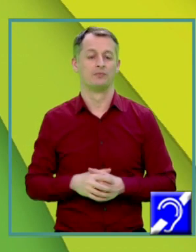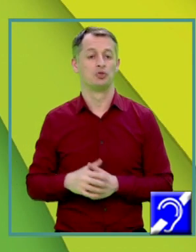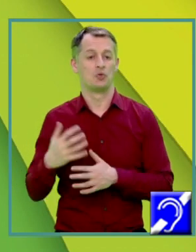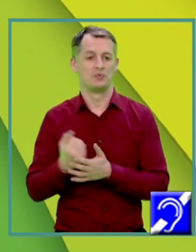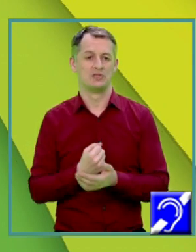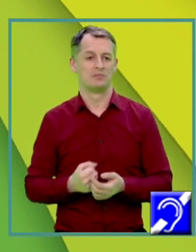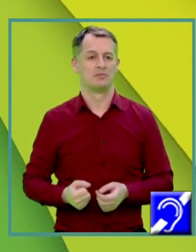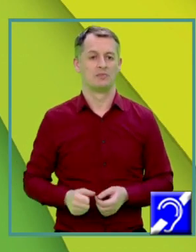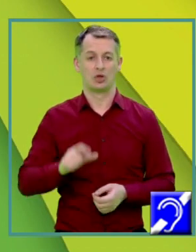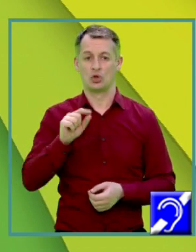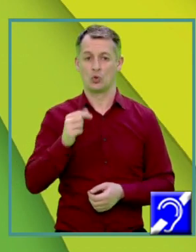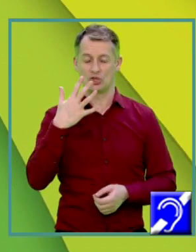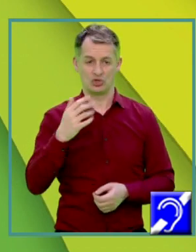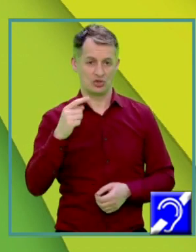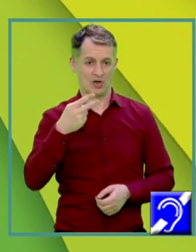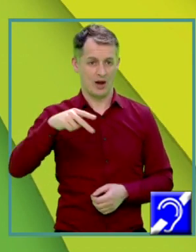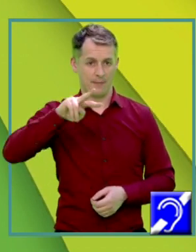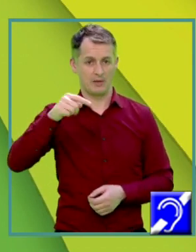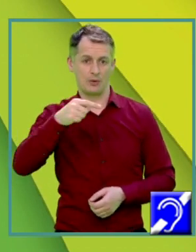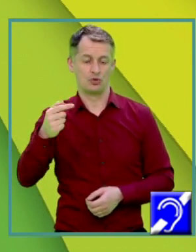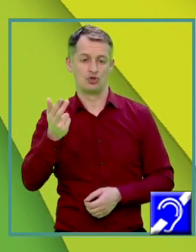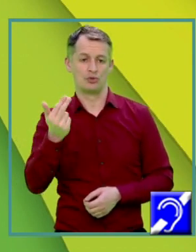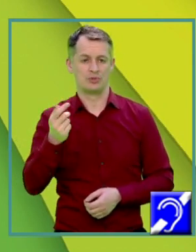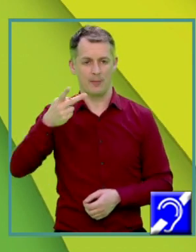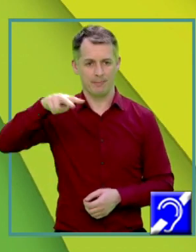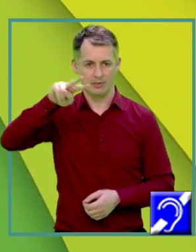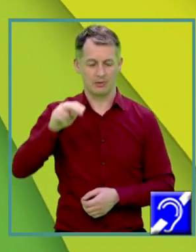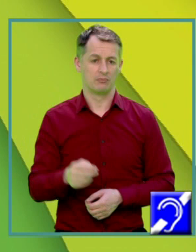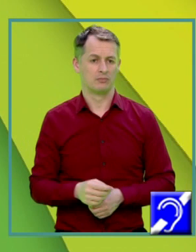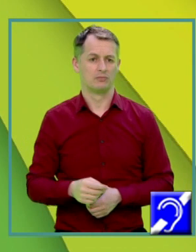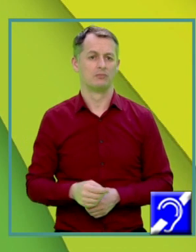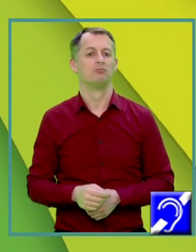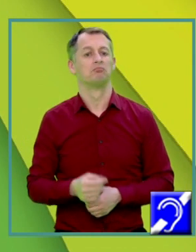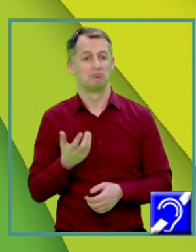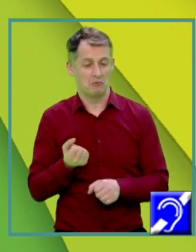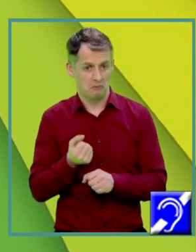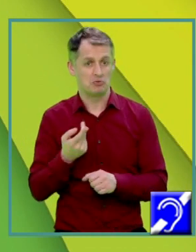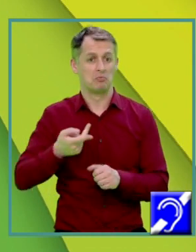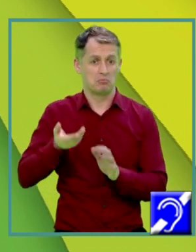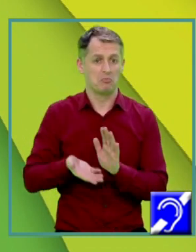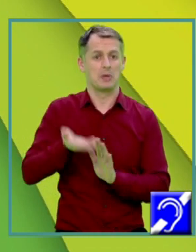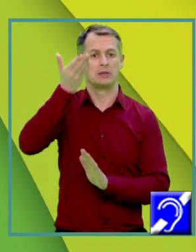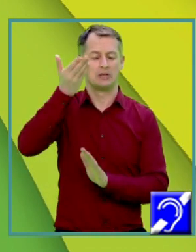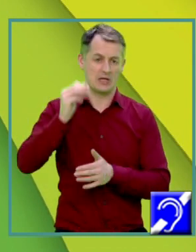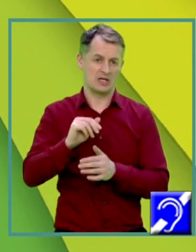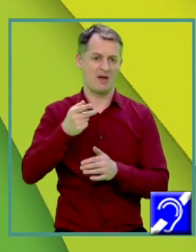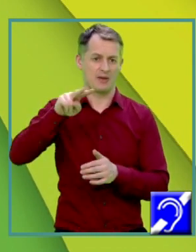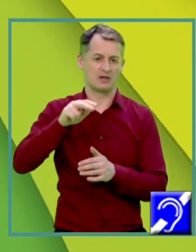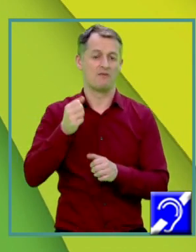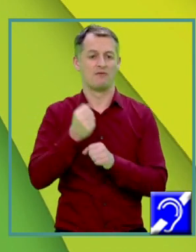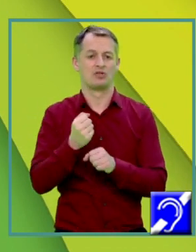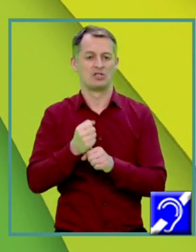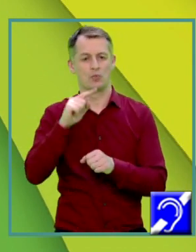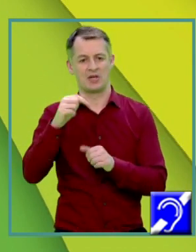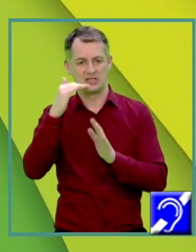obținem 25 la pătrat minus 15 la pătrat Ridicăm la pătrat Efectuăm scăderea